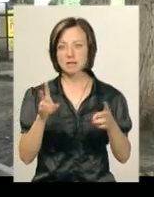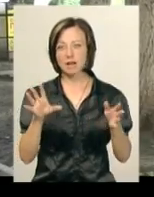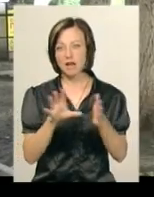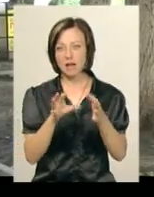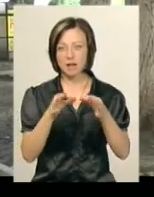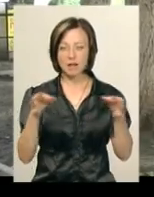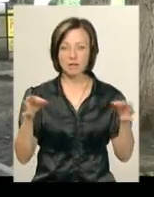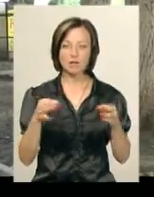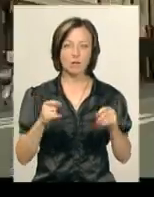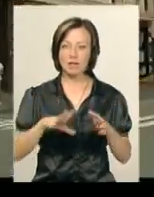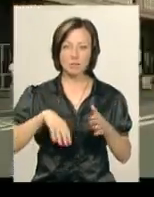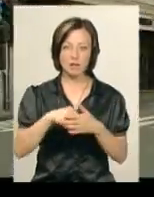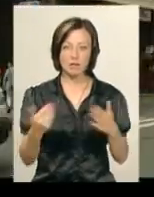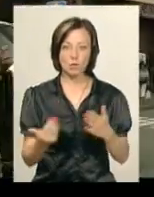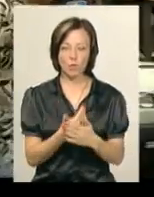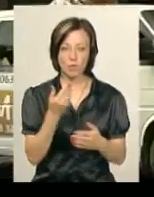сплачується відновлювальна вартість.